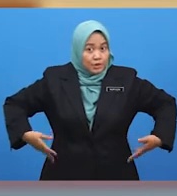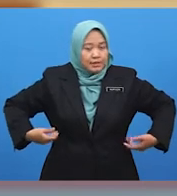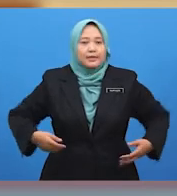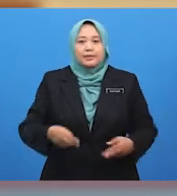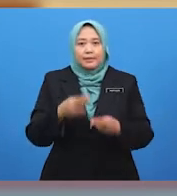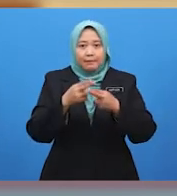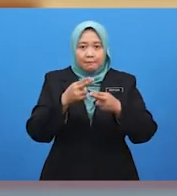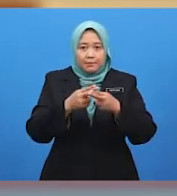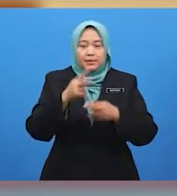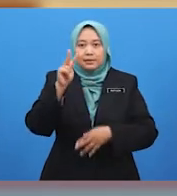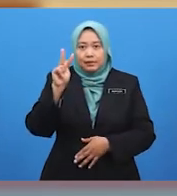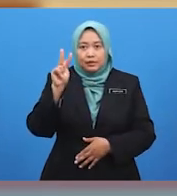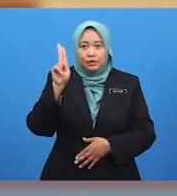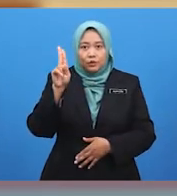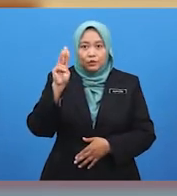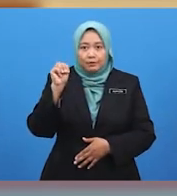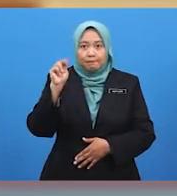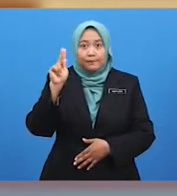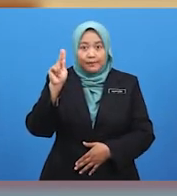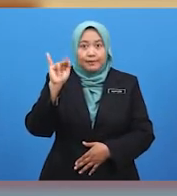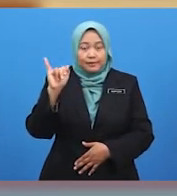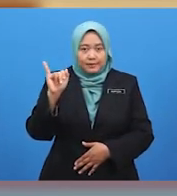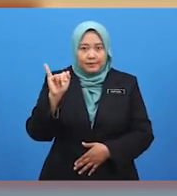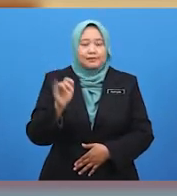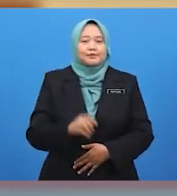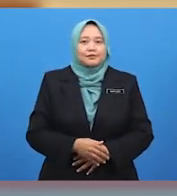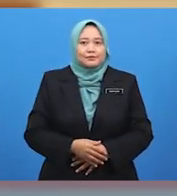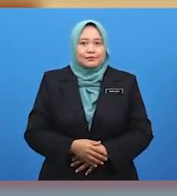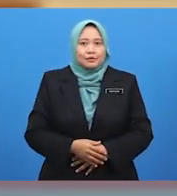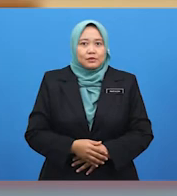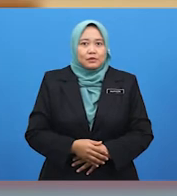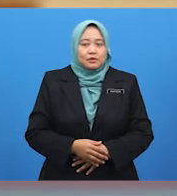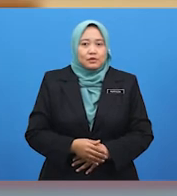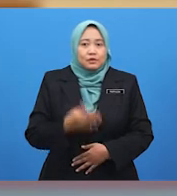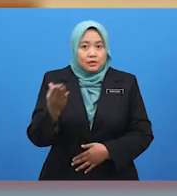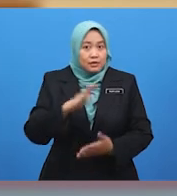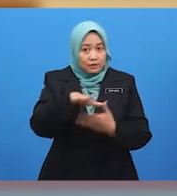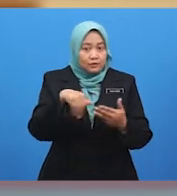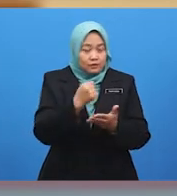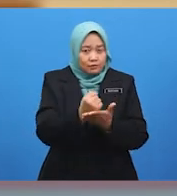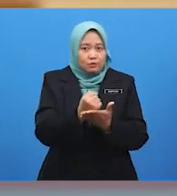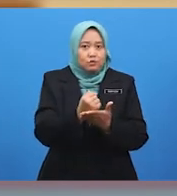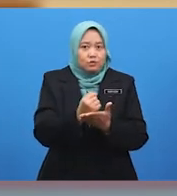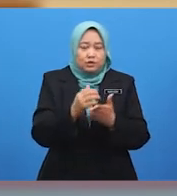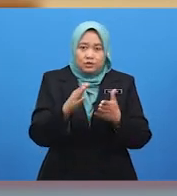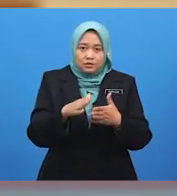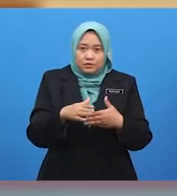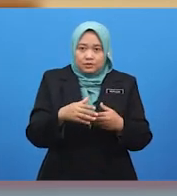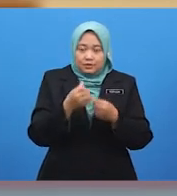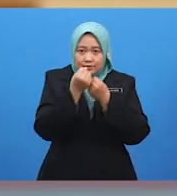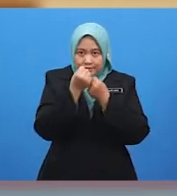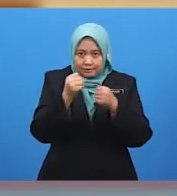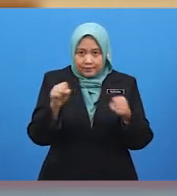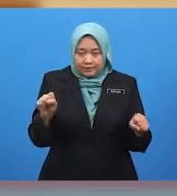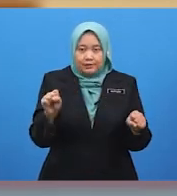ini. Baik, murid-murid. Semua dah bersedia? Hari ini, Cikgu akan membimbing murid-murid